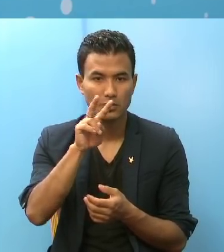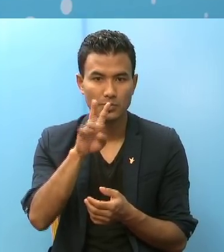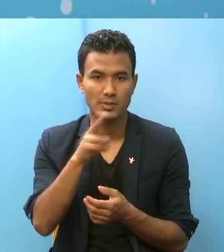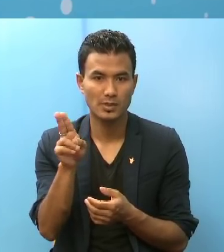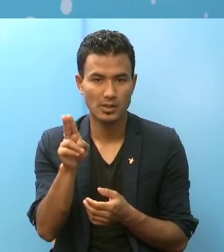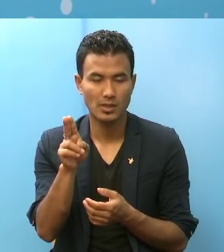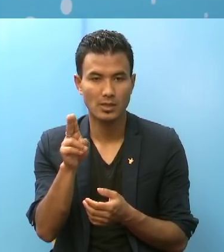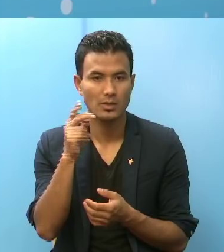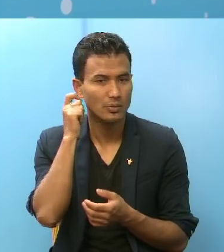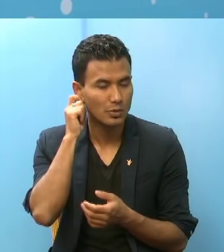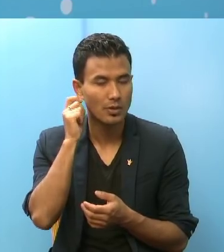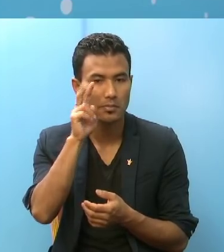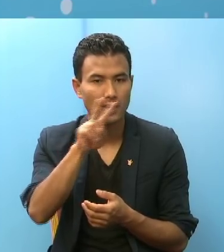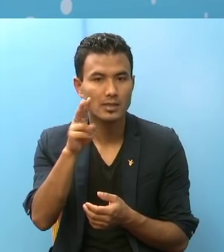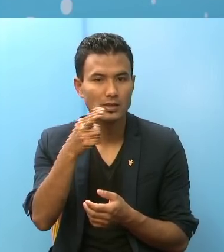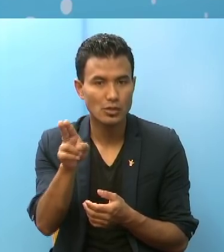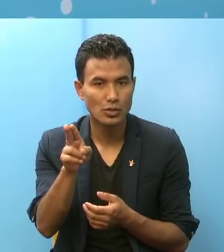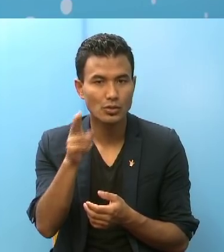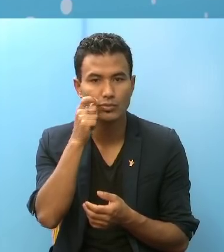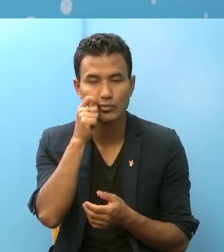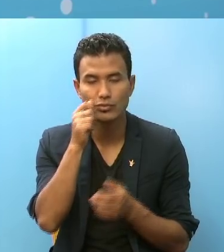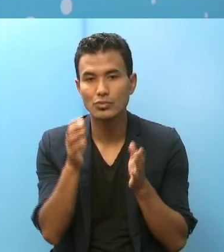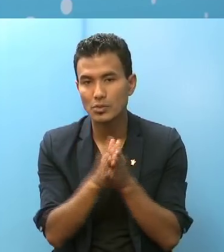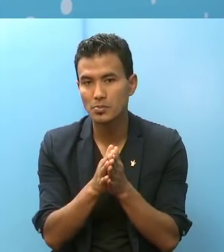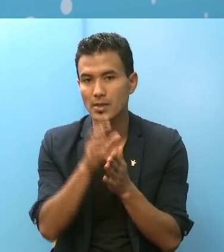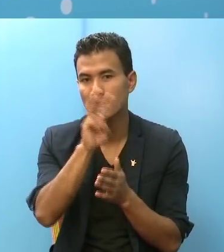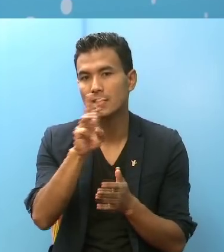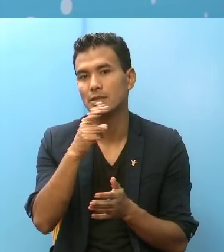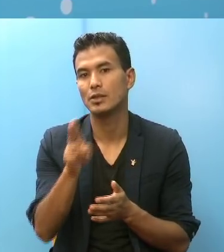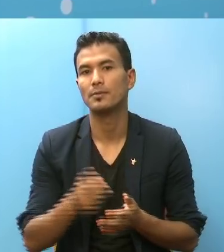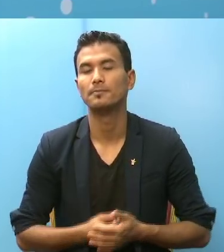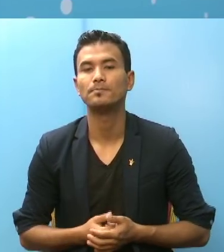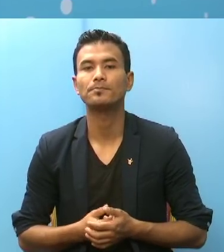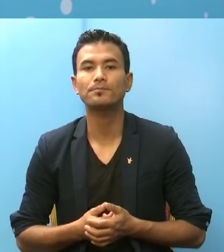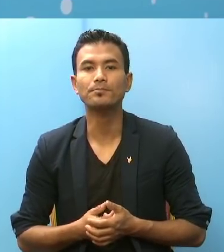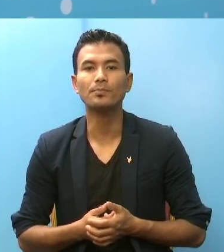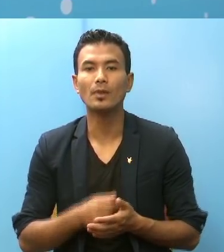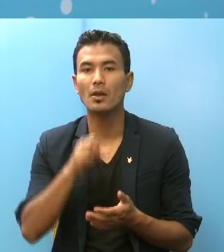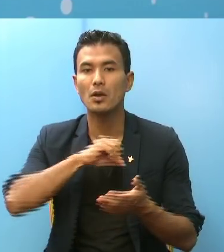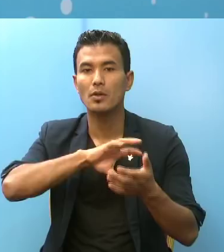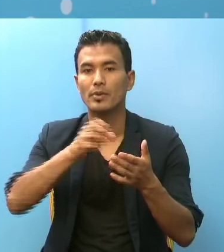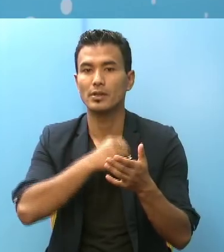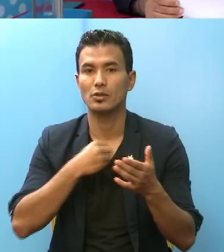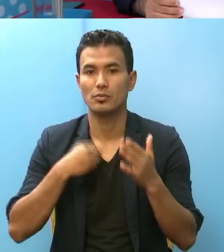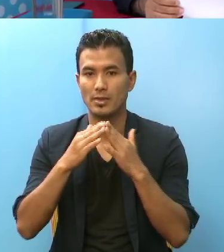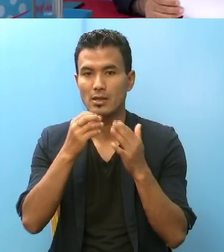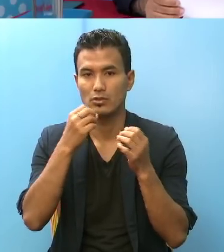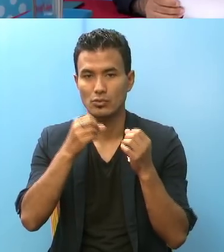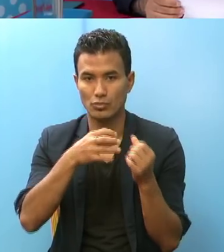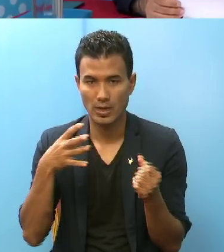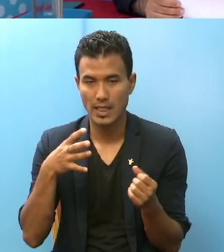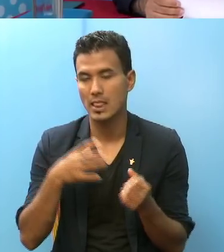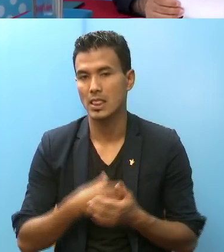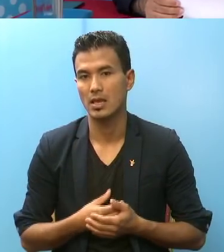जना 22 जना पुरुष गरी जम्मा ते 30 जना प्रादेशिक अस्पताल सुर्खेत मा